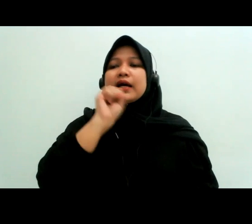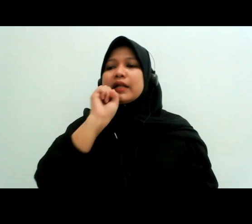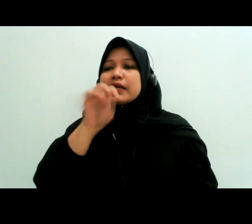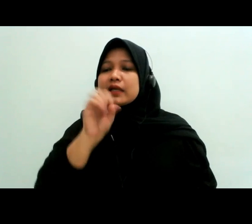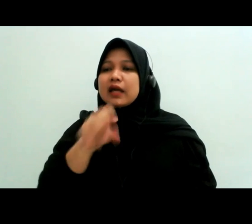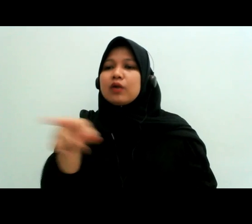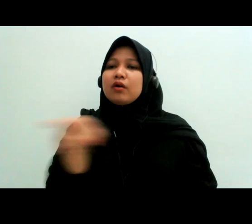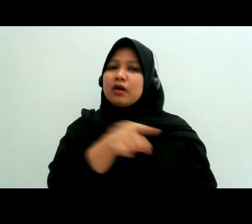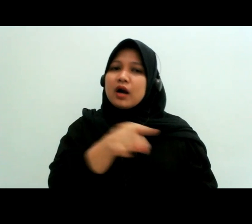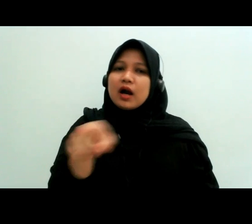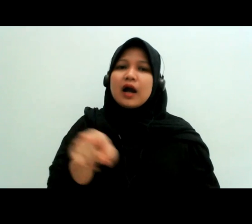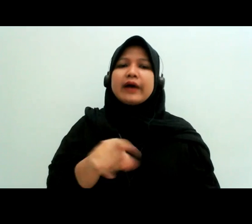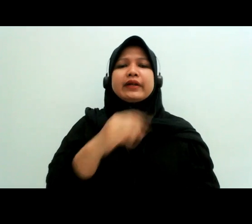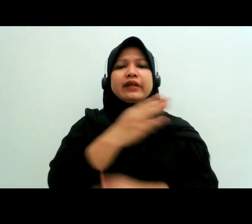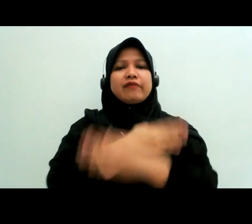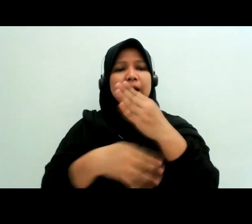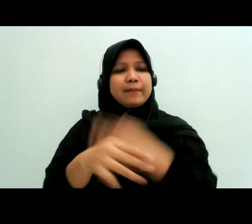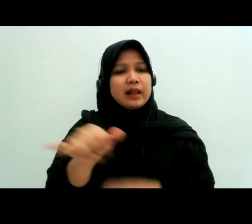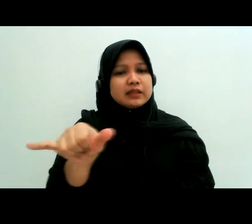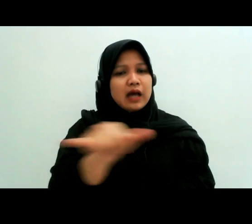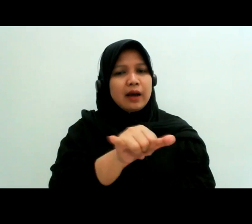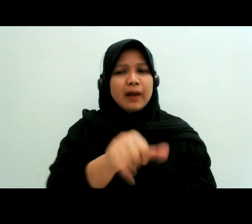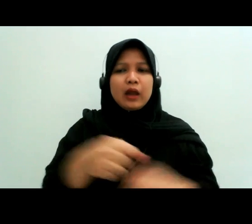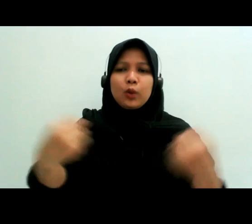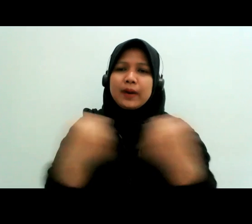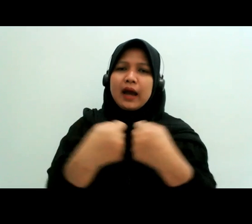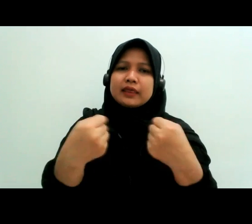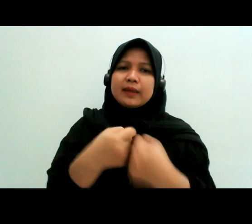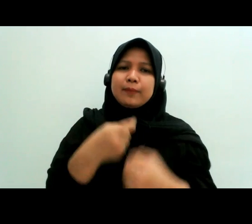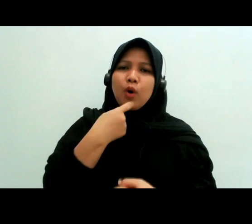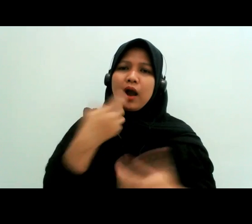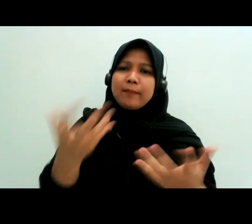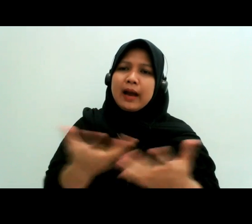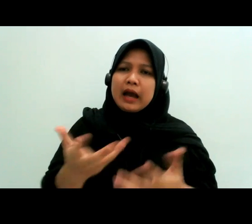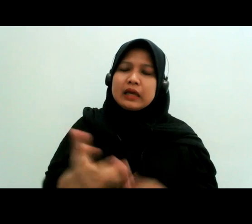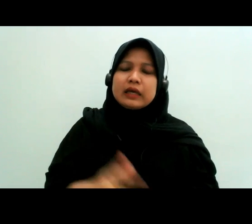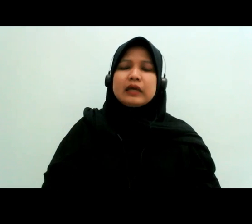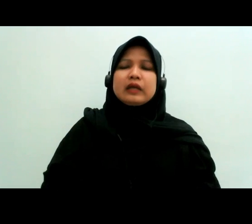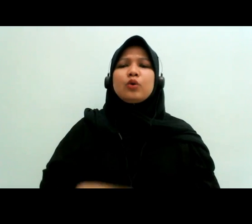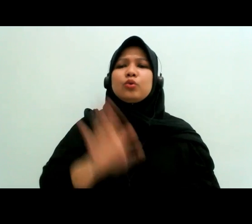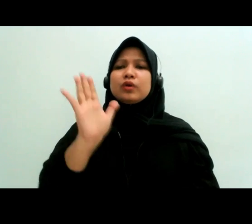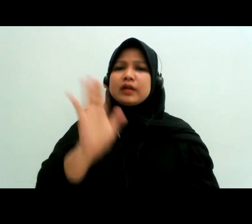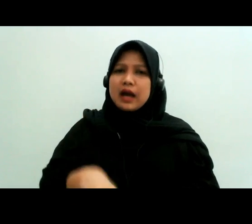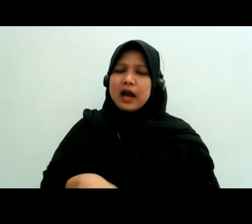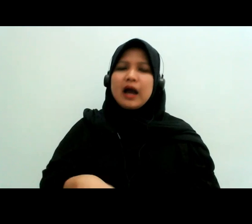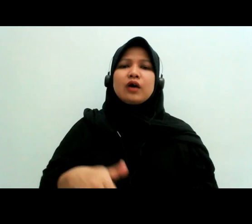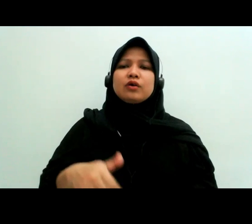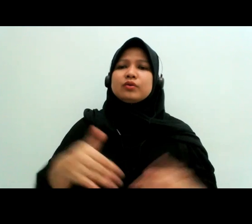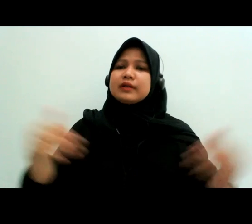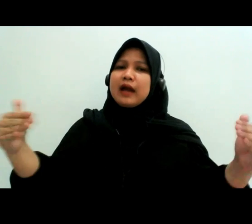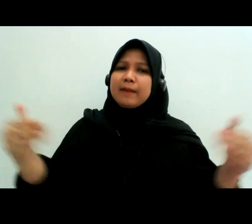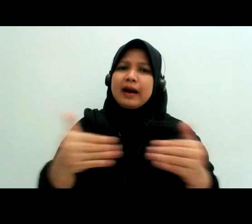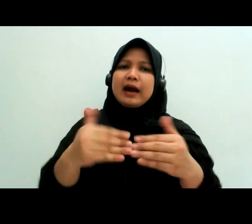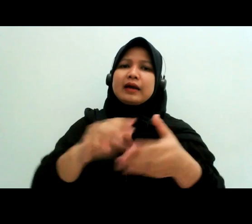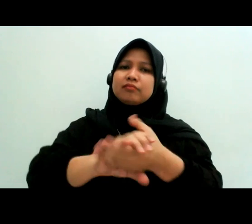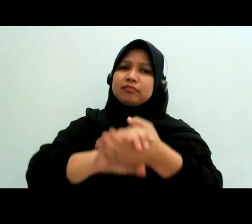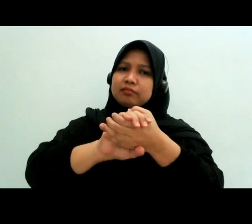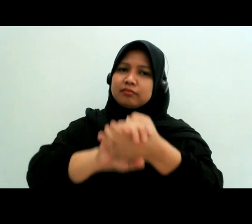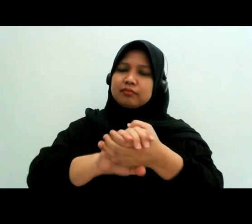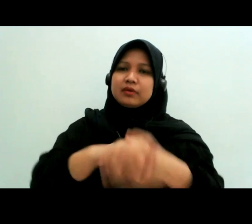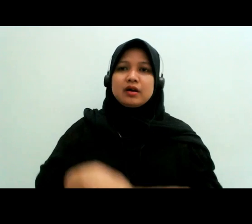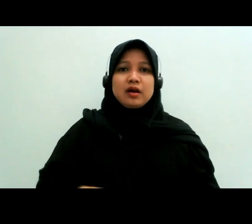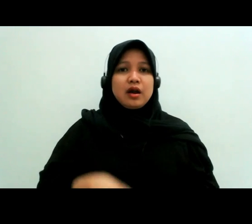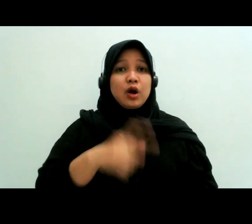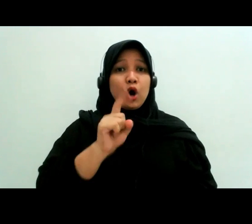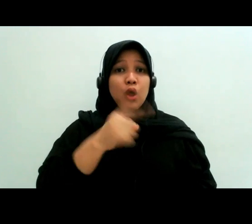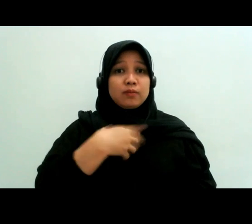difabel keberantem mending damai aja gitu loh kalau menurut Mbak sendiri gimana Mbak maksudnya ya difabel non-defabel kan tetap harus